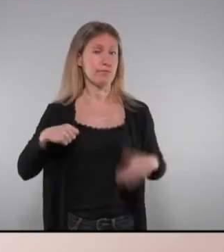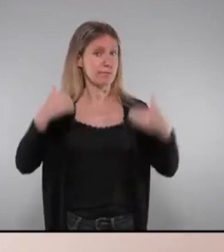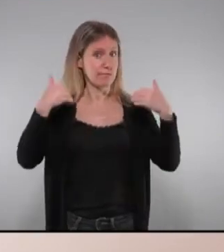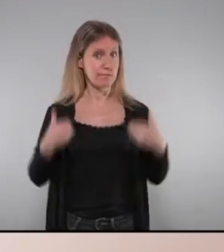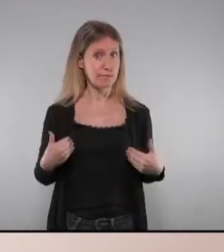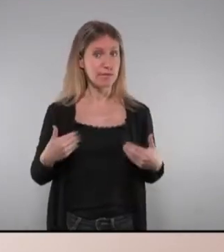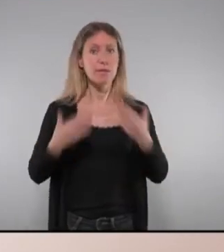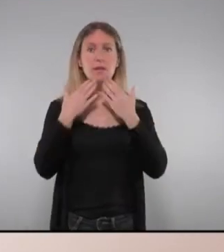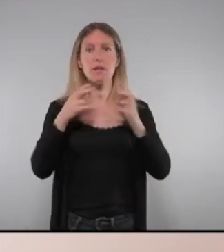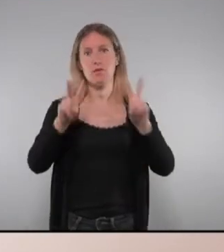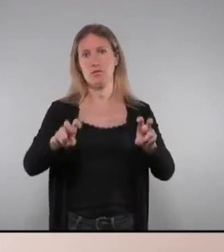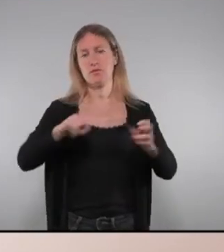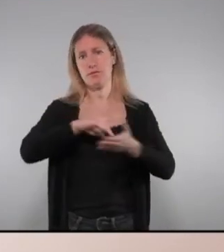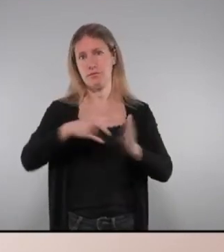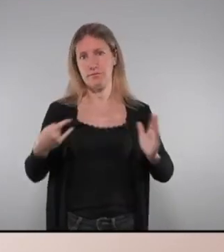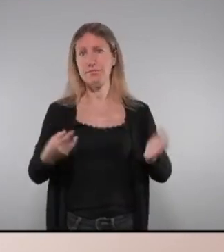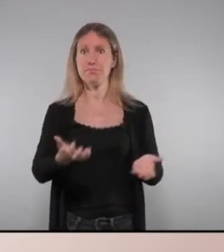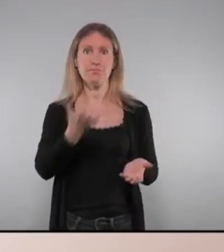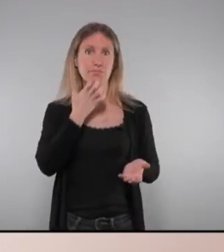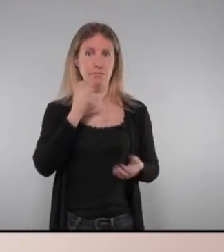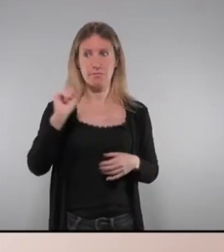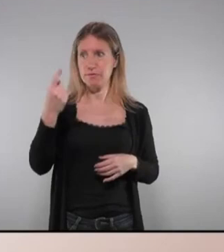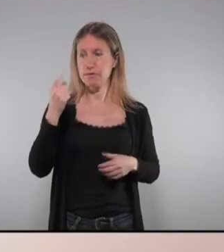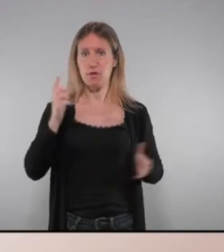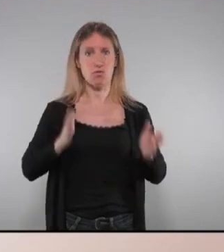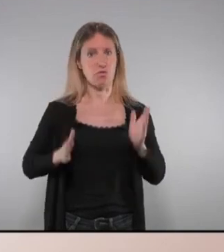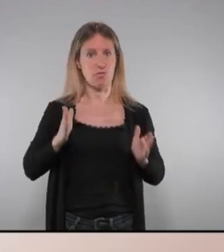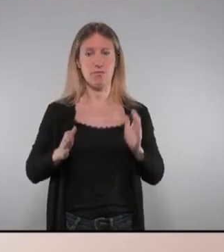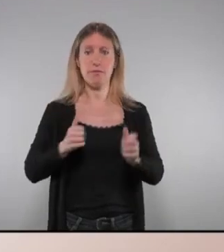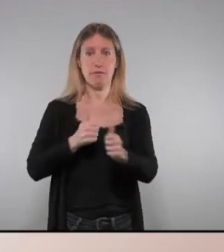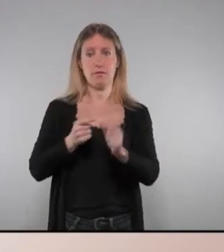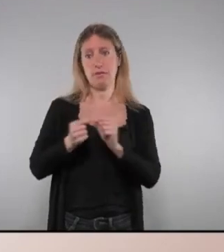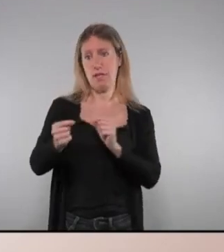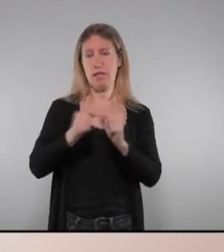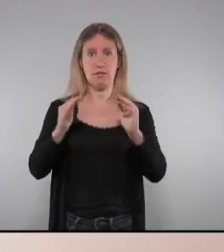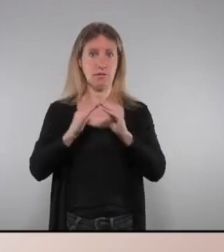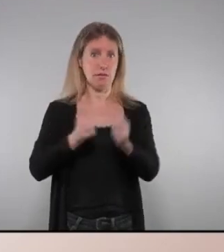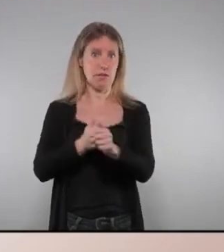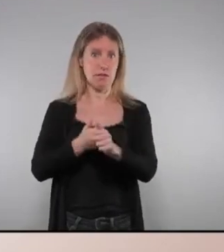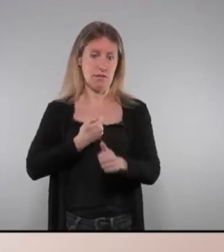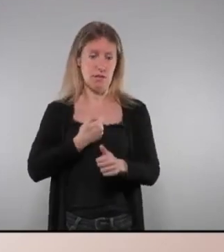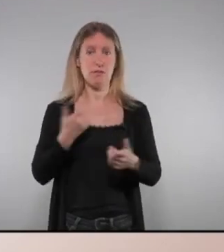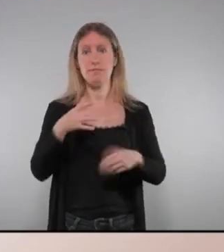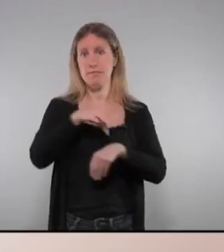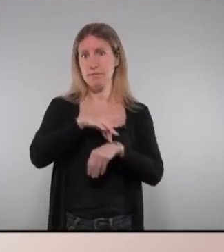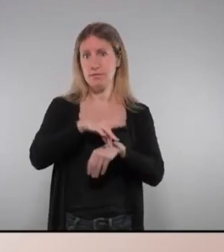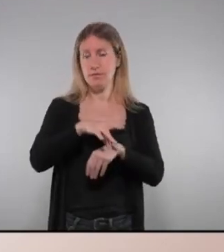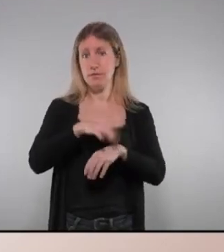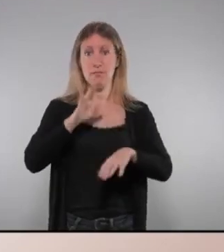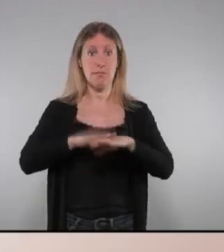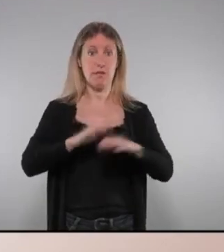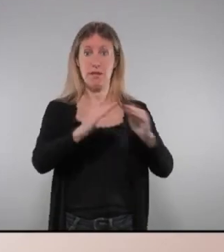donar les noves tecnologies la digitalització la domòtica la teleassistència la telemedicina que ens ha de permetre fixar la gent a les